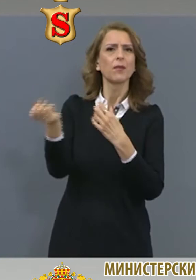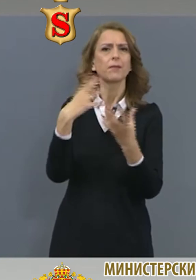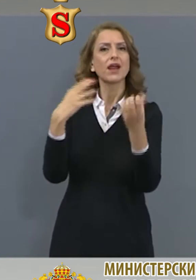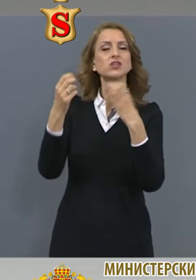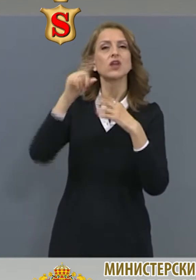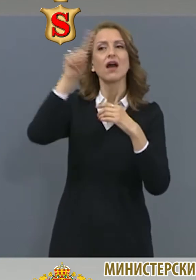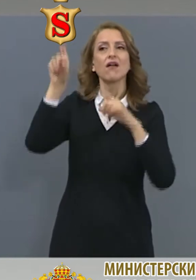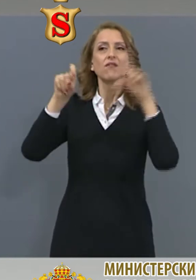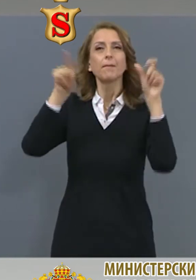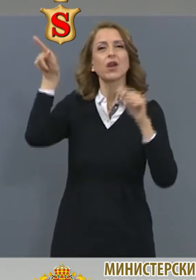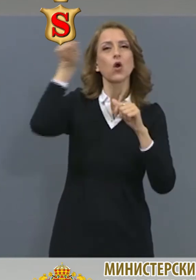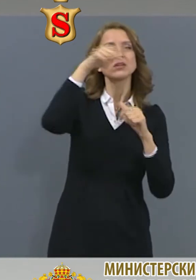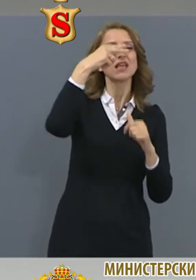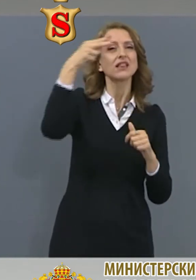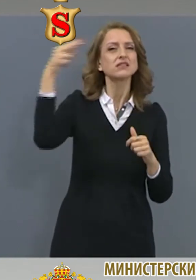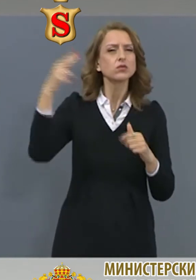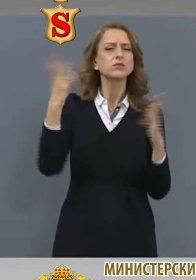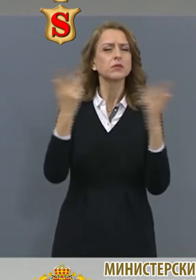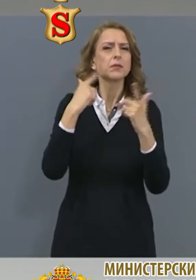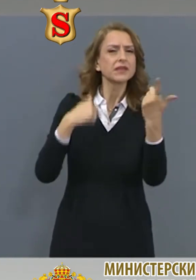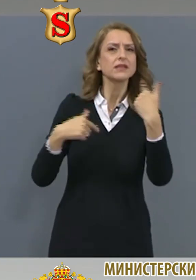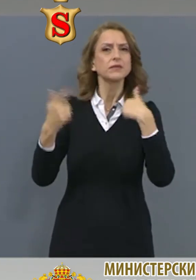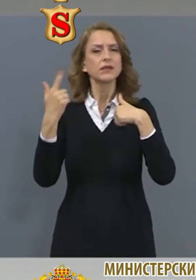институциите като най-често задавани към тях.